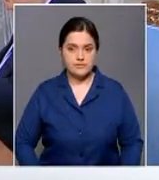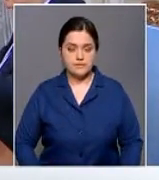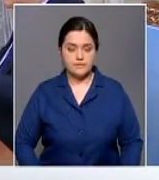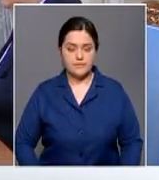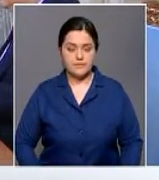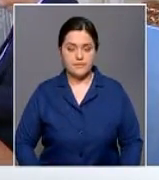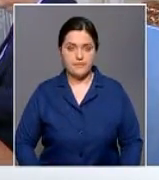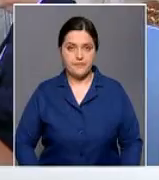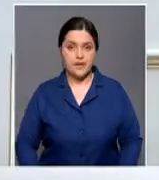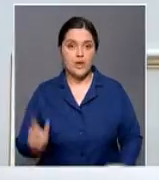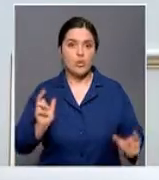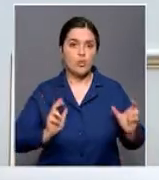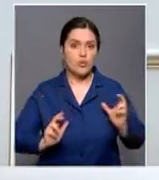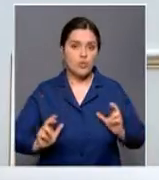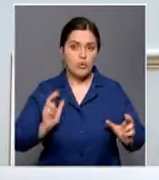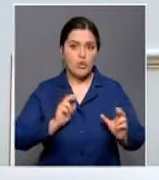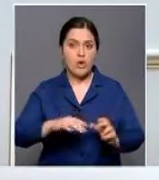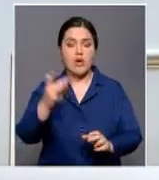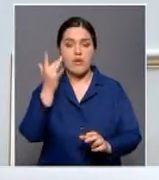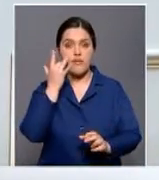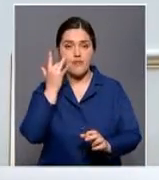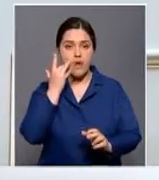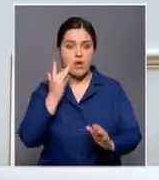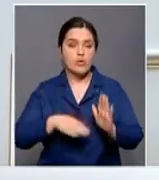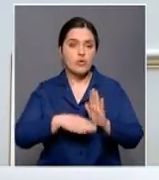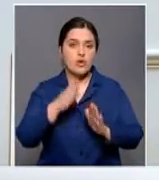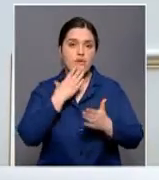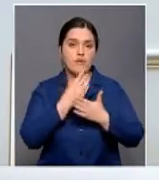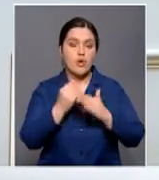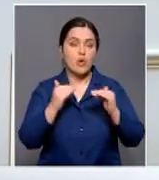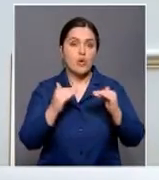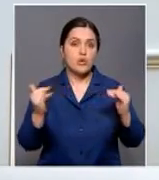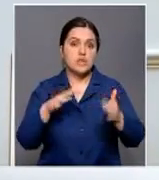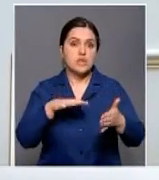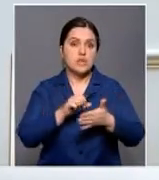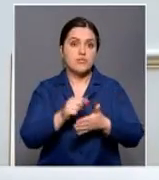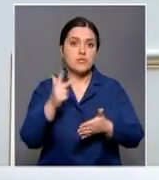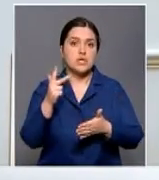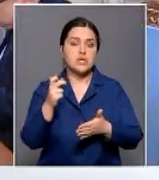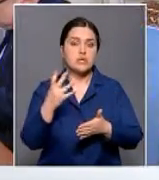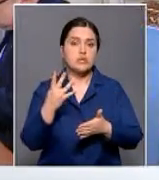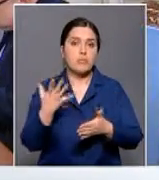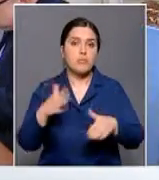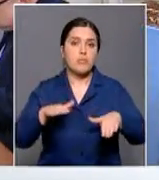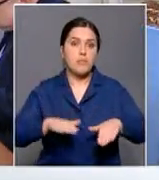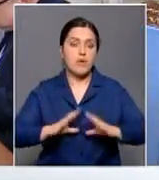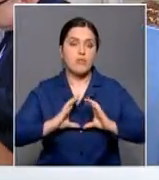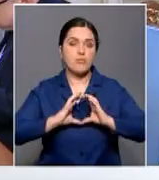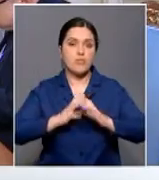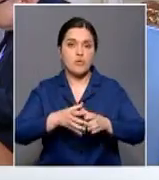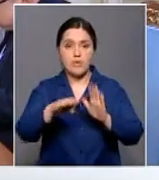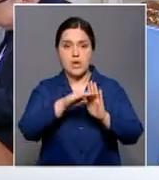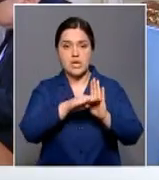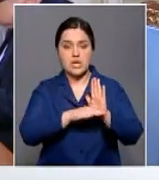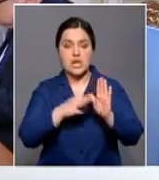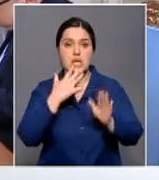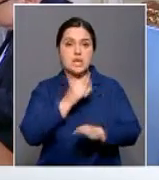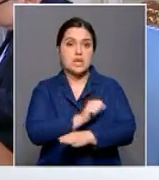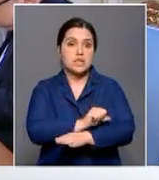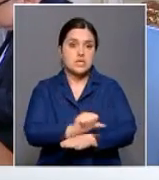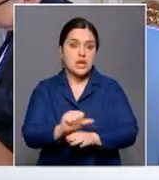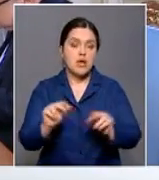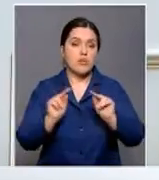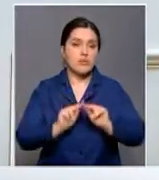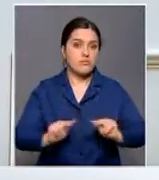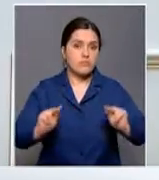Университет постоянно повышает свой уровень и сейчас занимает 345 место в мировом рейтинге. Иностранные преподаватели, которые